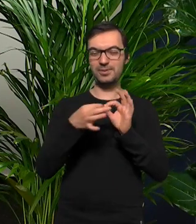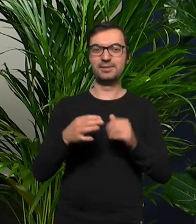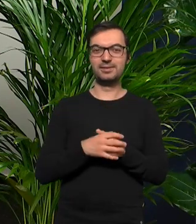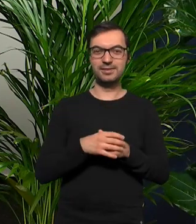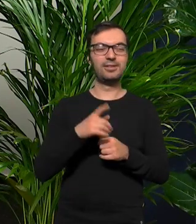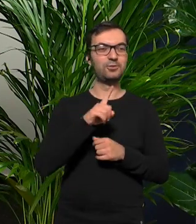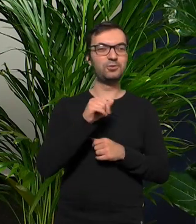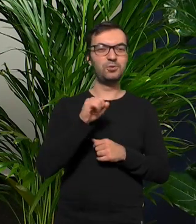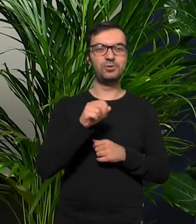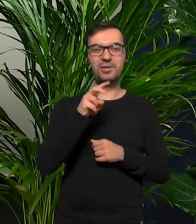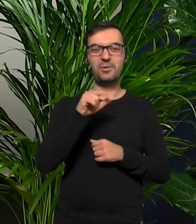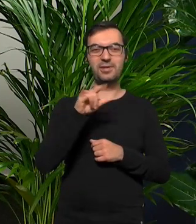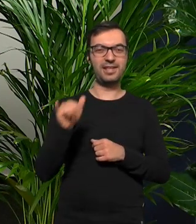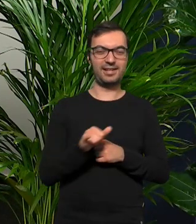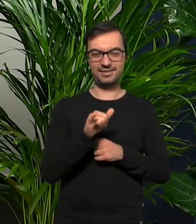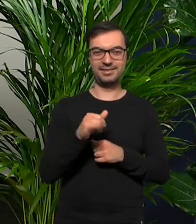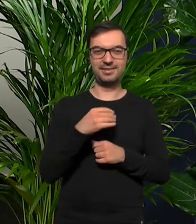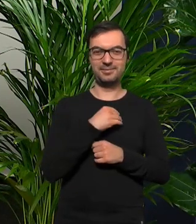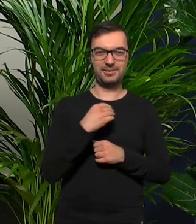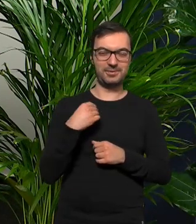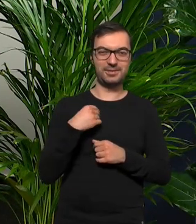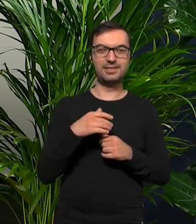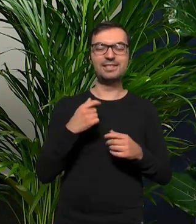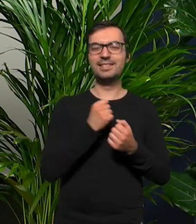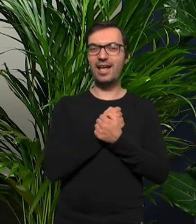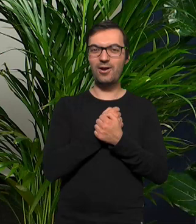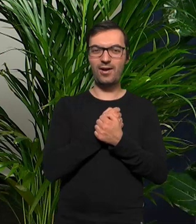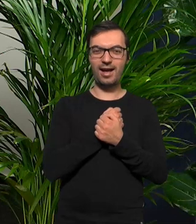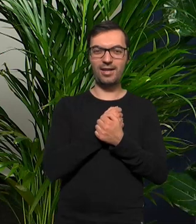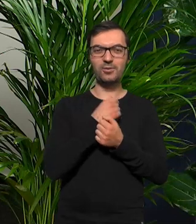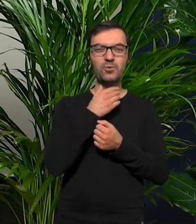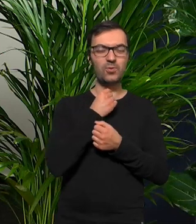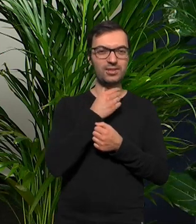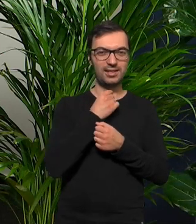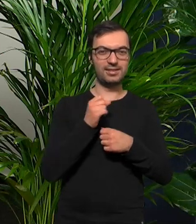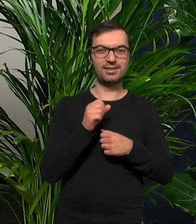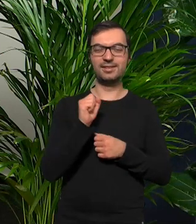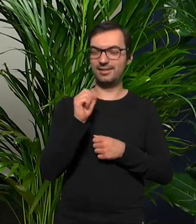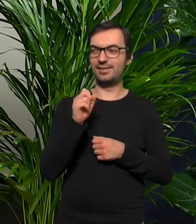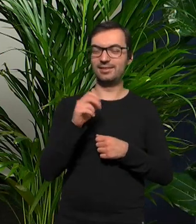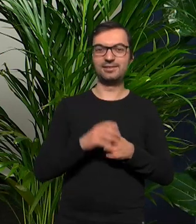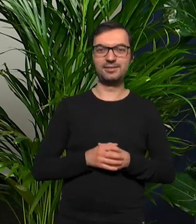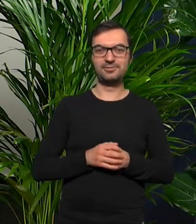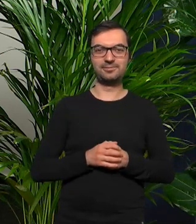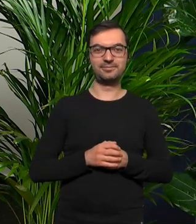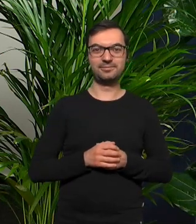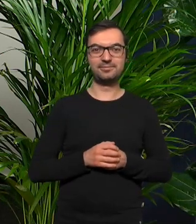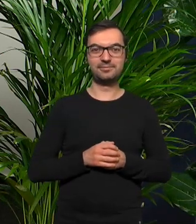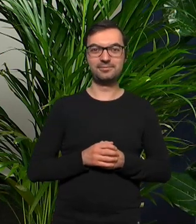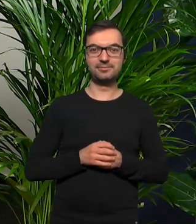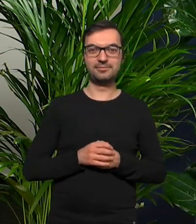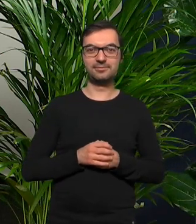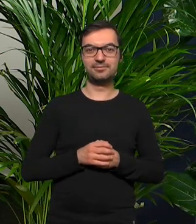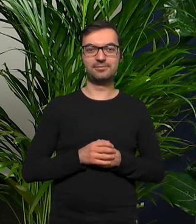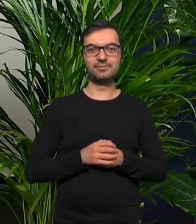chodzi w polskiej wersji językowej zakochany kundel tak a w ogóle ludzie